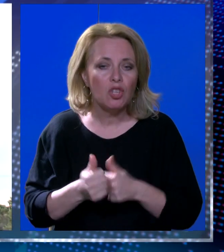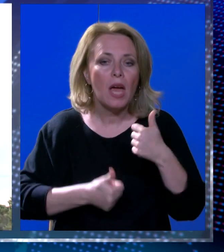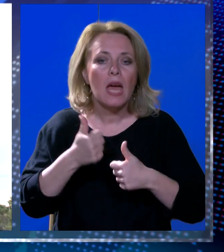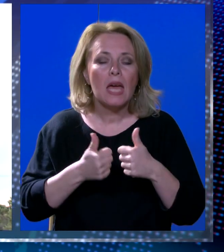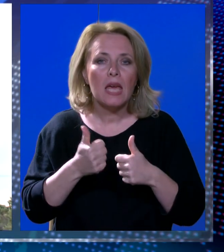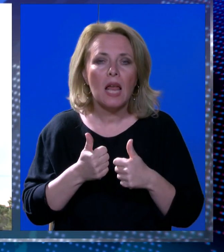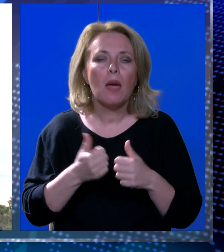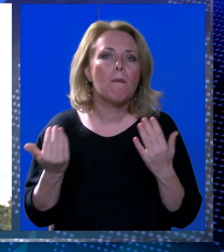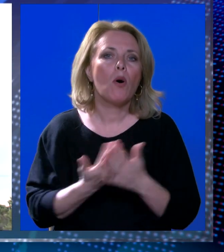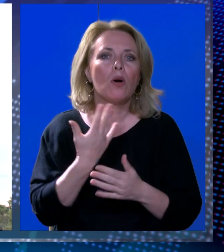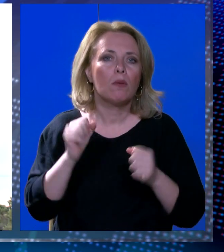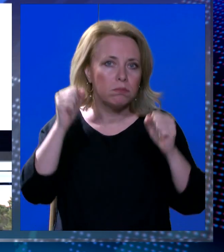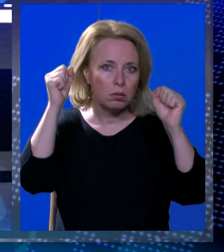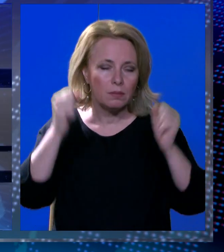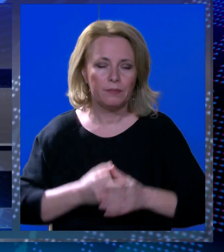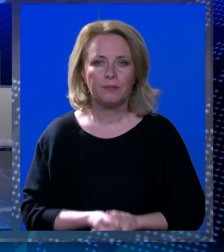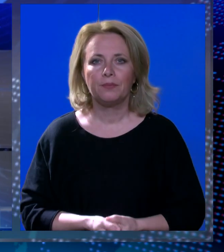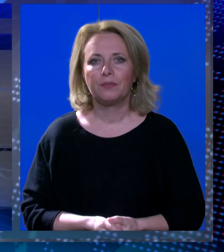pokreću nove mjere upozorenja.